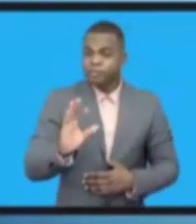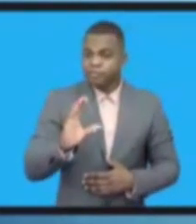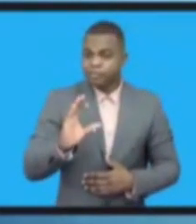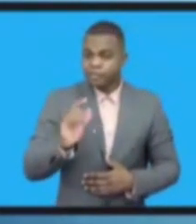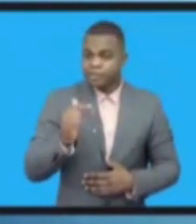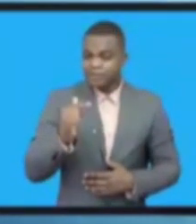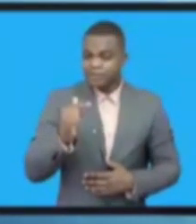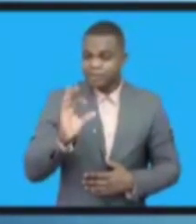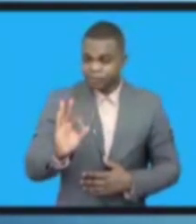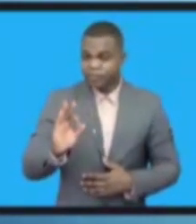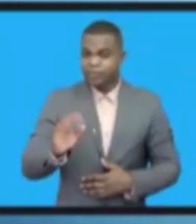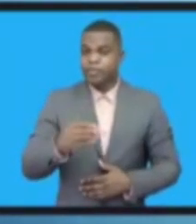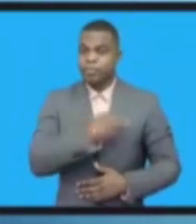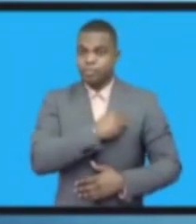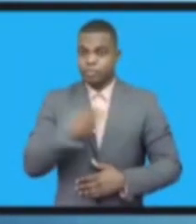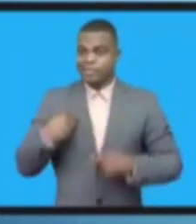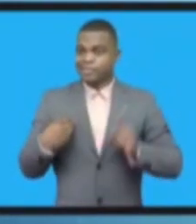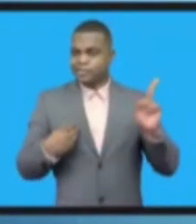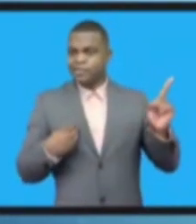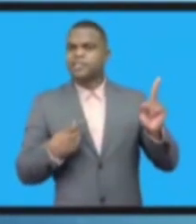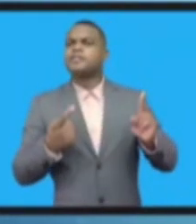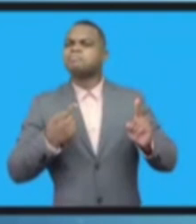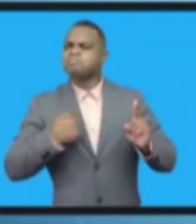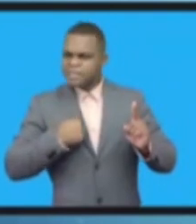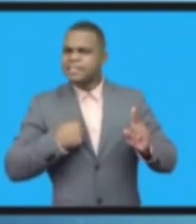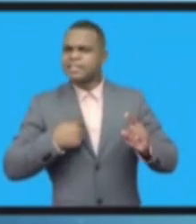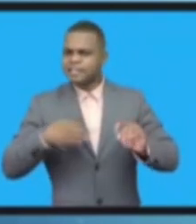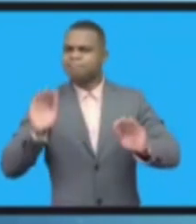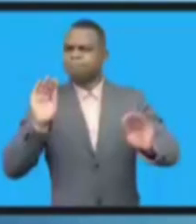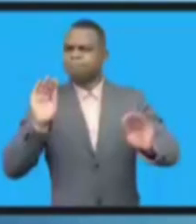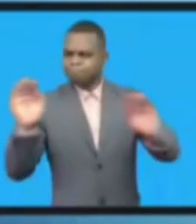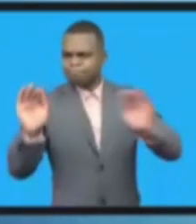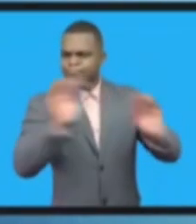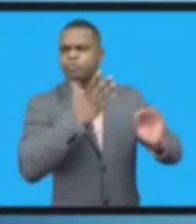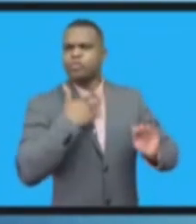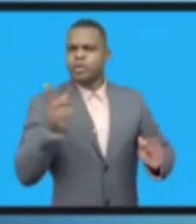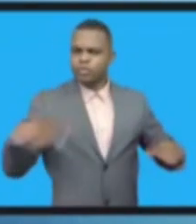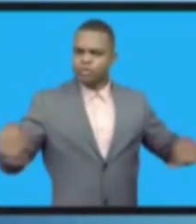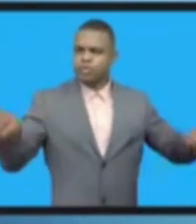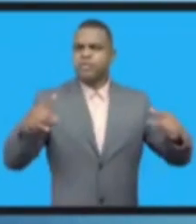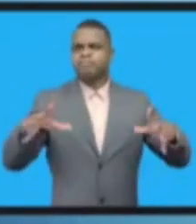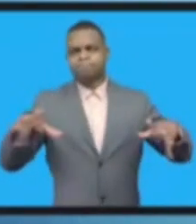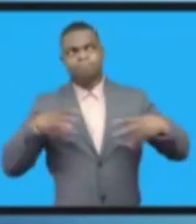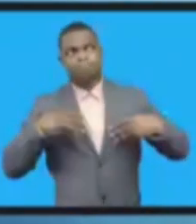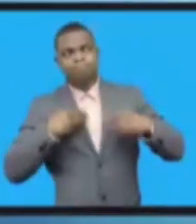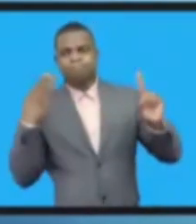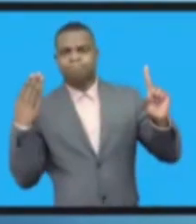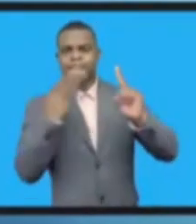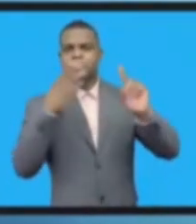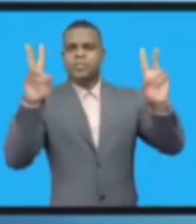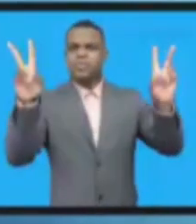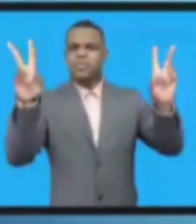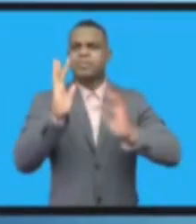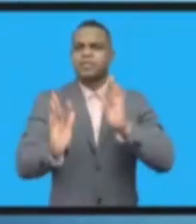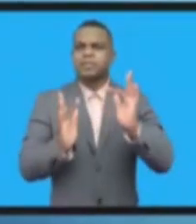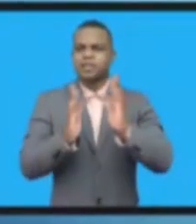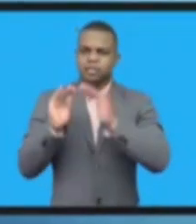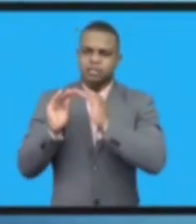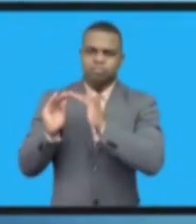воспринять тему предыдущей конференции объединенного интернета.